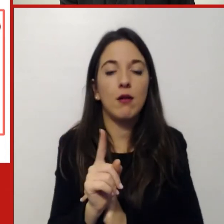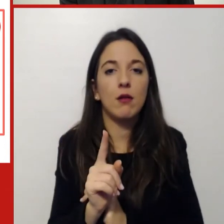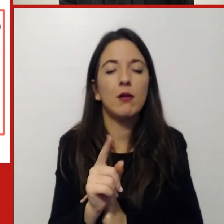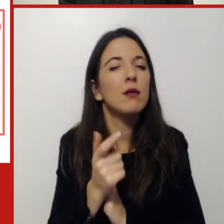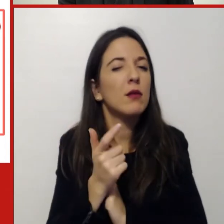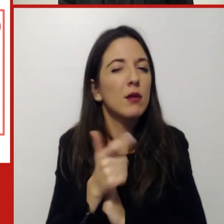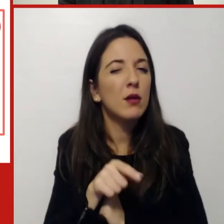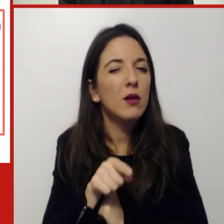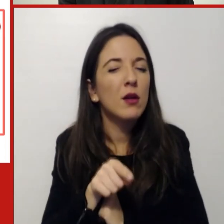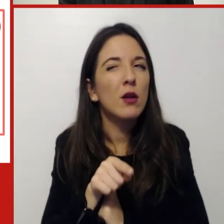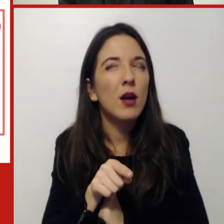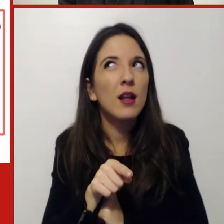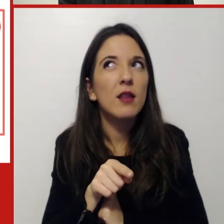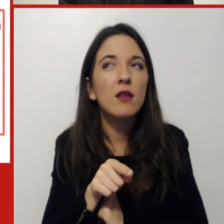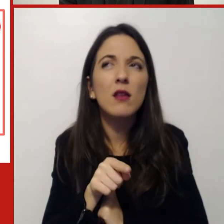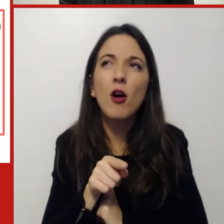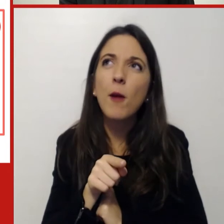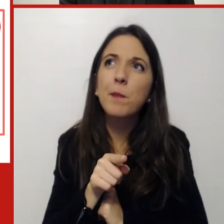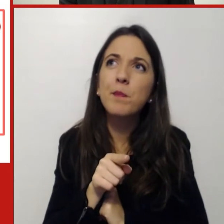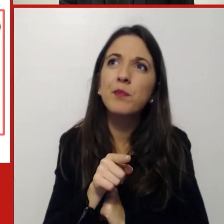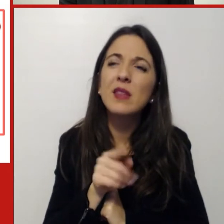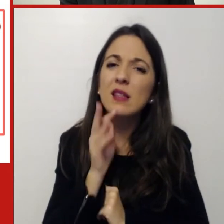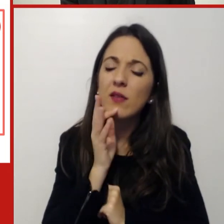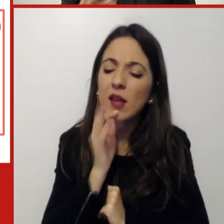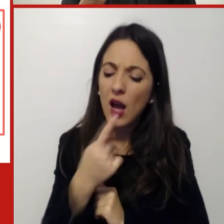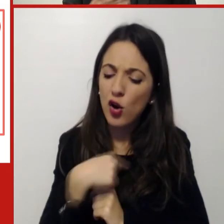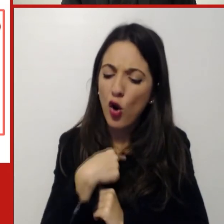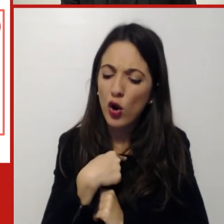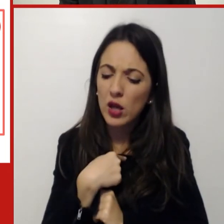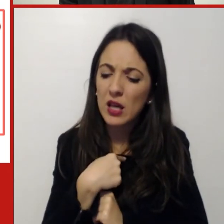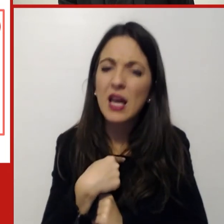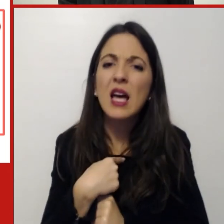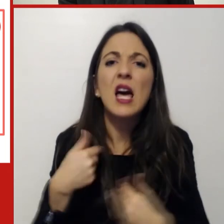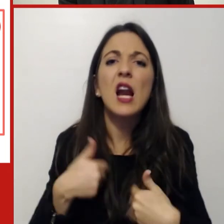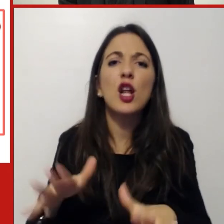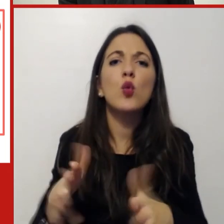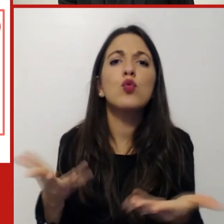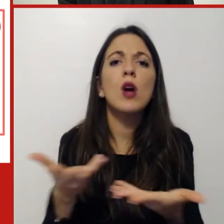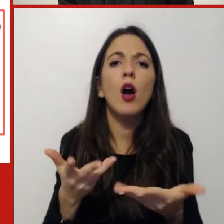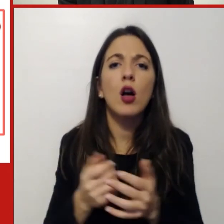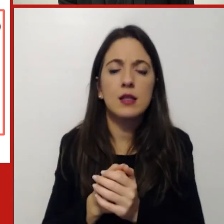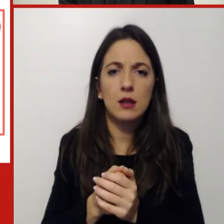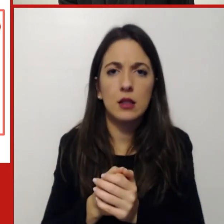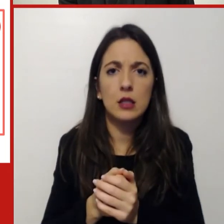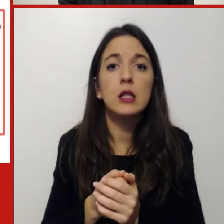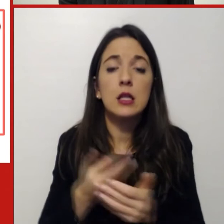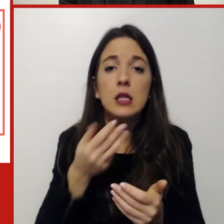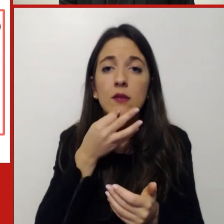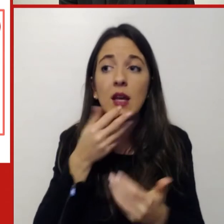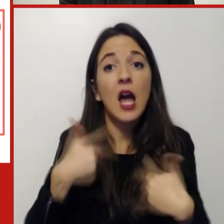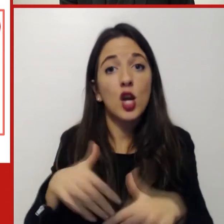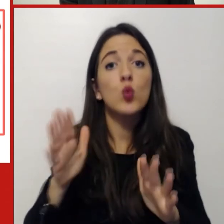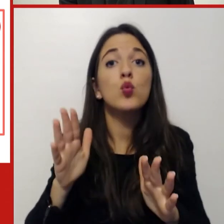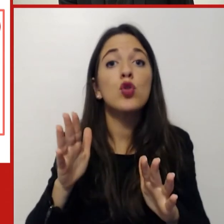come cittadini a che cosa stiamo rinunciando beh stiamo rinunciando a un grandissimo beneficio ambientale